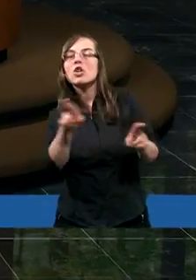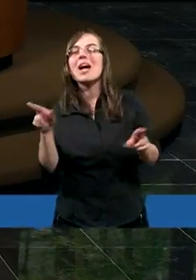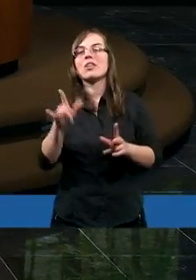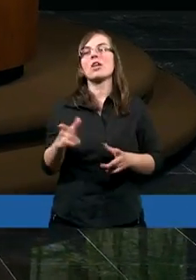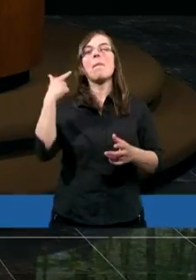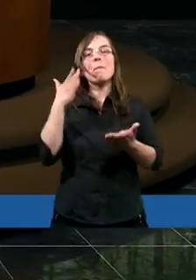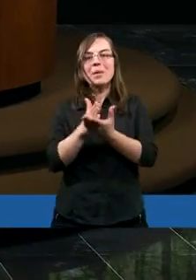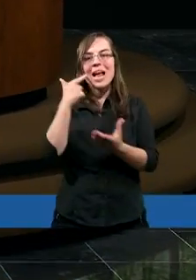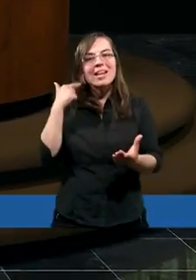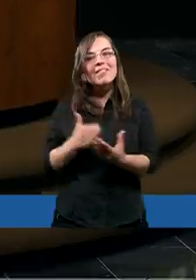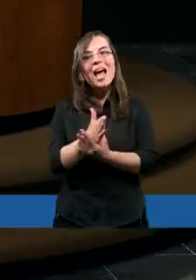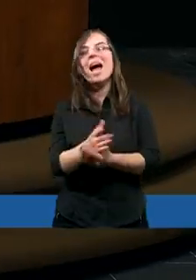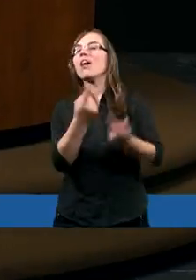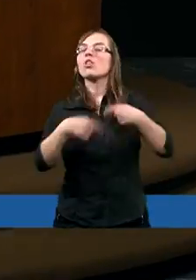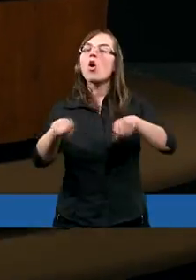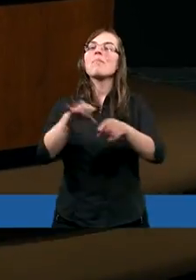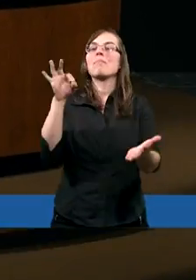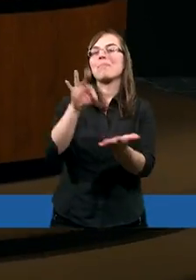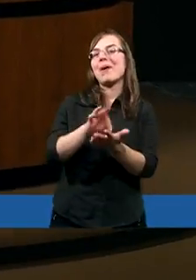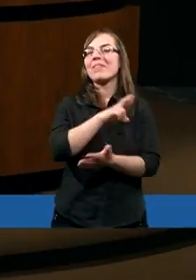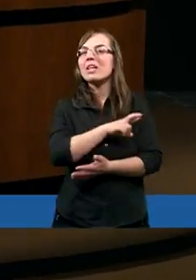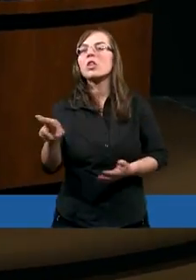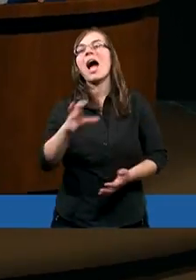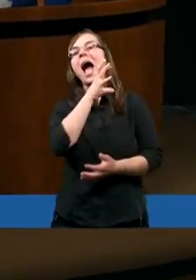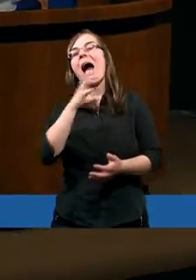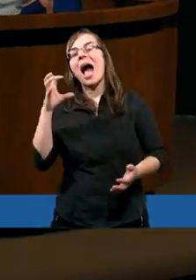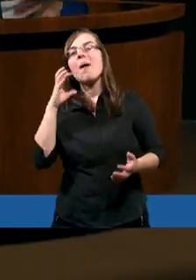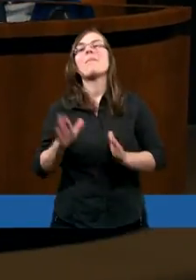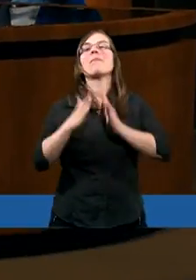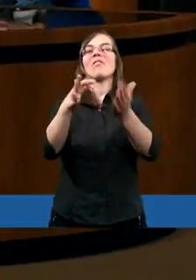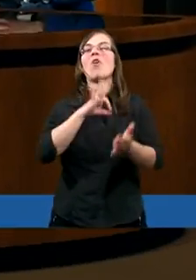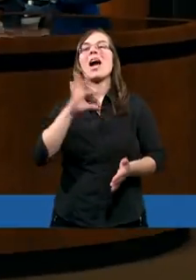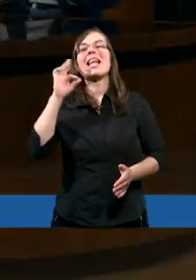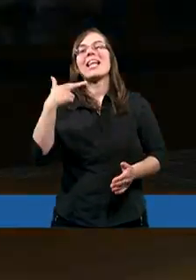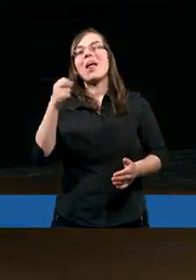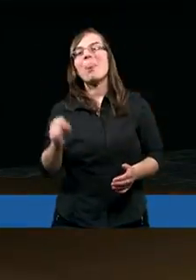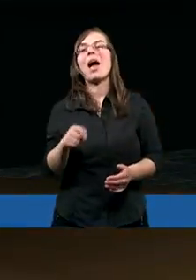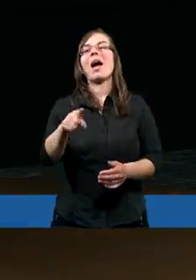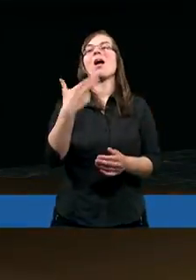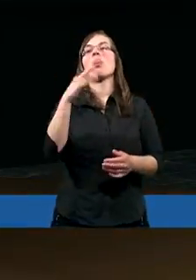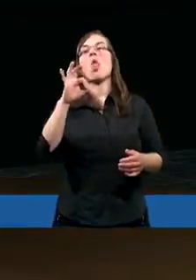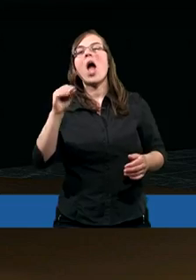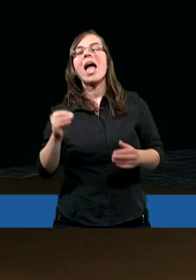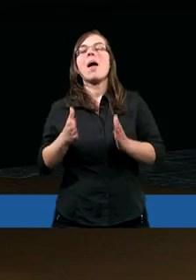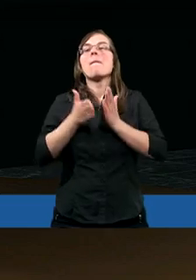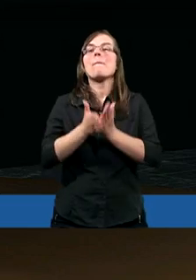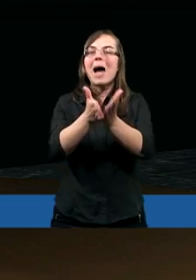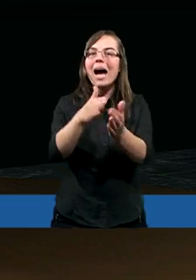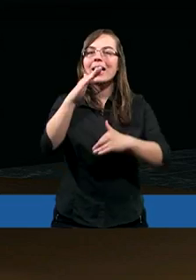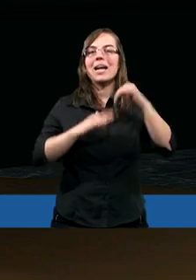wiarę dokonywali pewnych rzeczy. Abraham ofiarował swojego syna. Noe spudował Arkę.